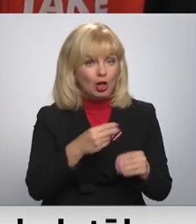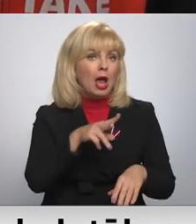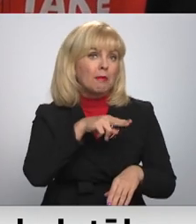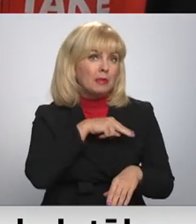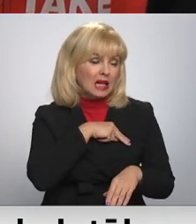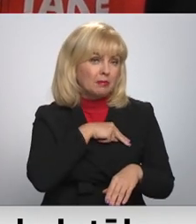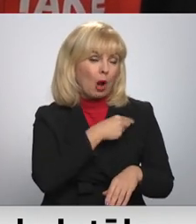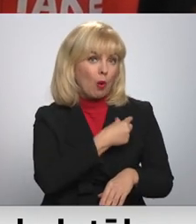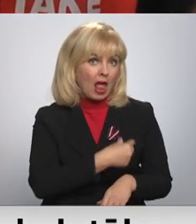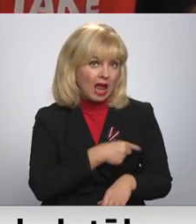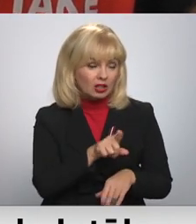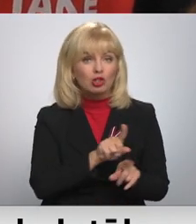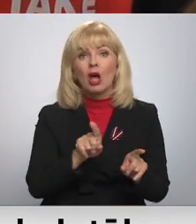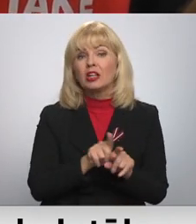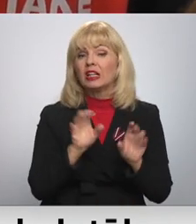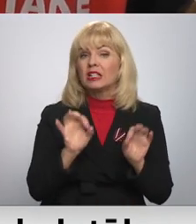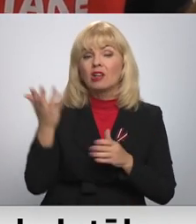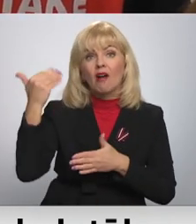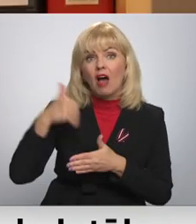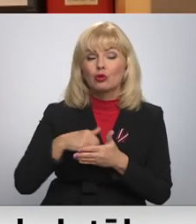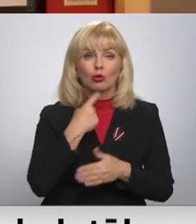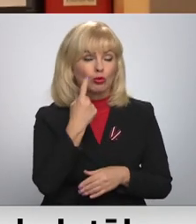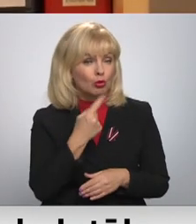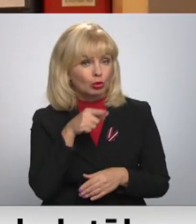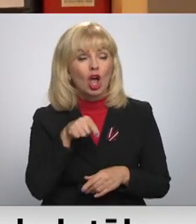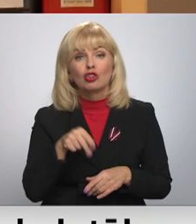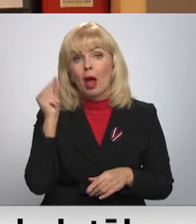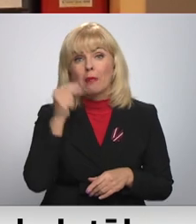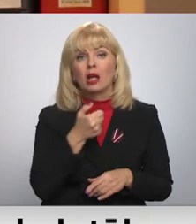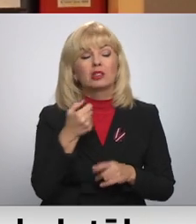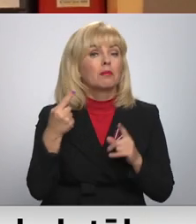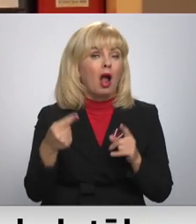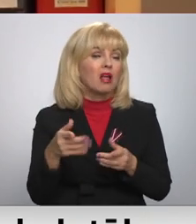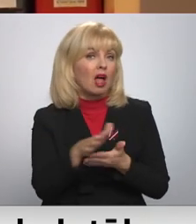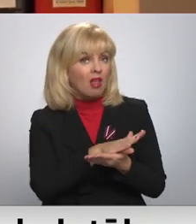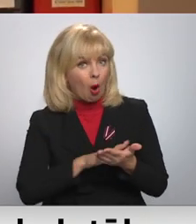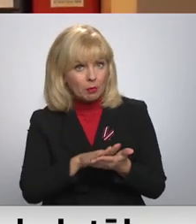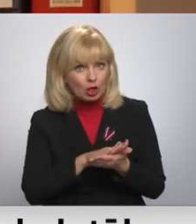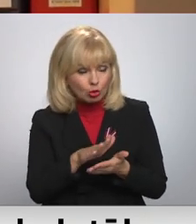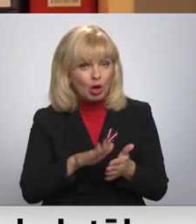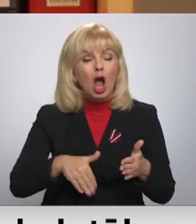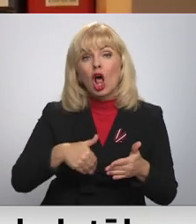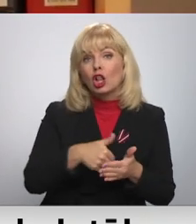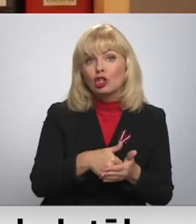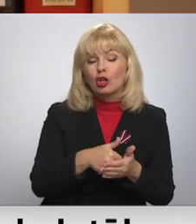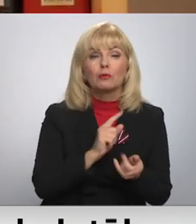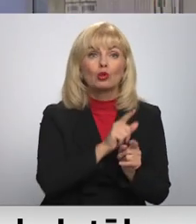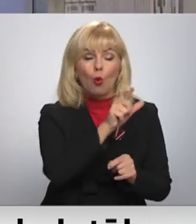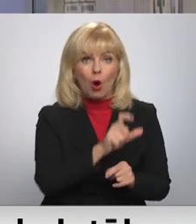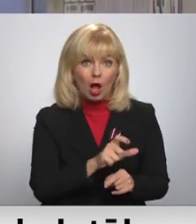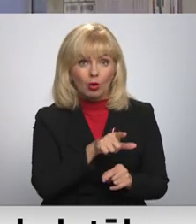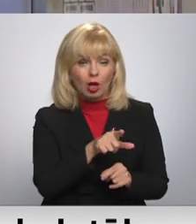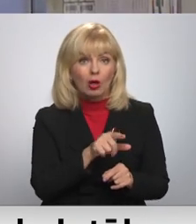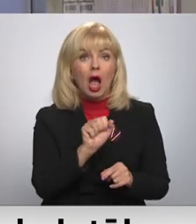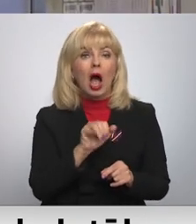sarkanās lentītes. Tomēr īsta vēstures stunda šajā mācība gadā vēl nesot bijusi, jo ličinējās skolotāja, kurai